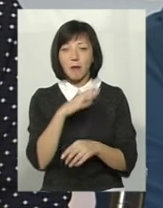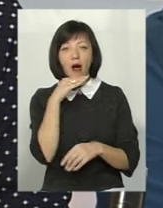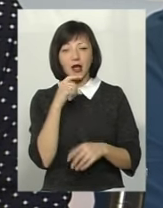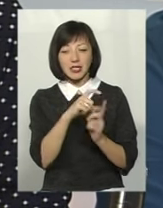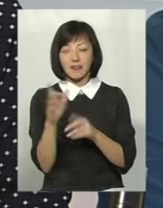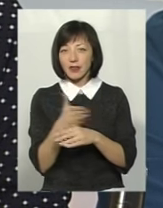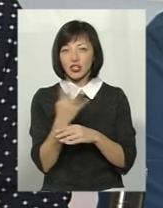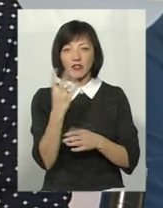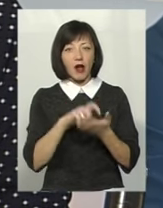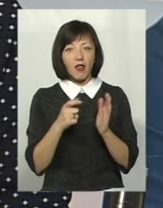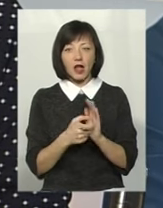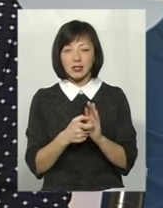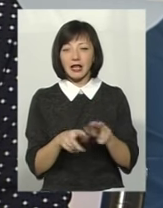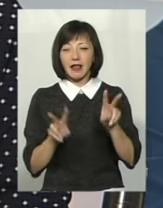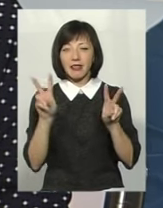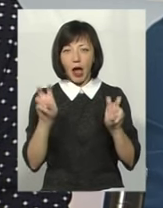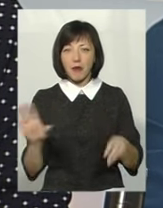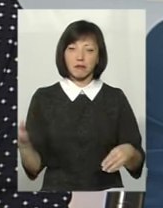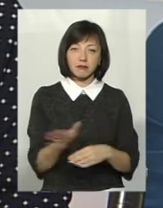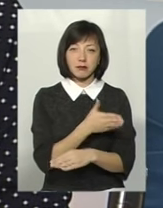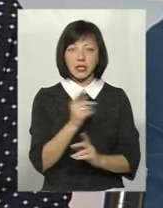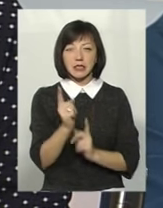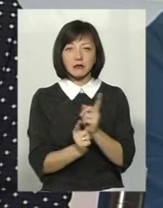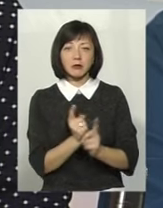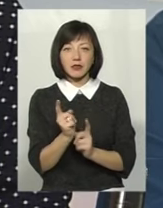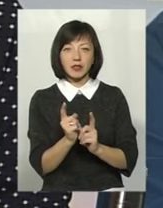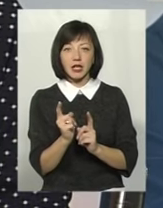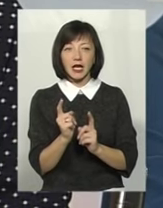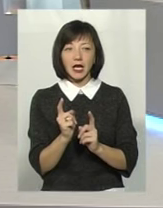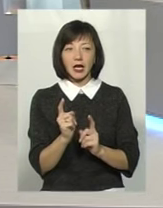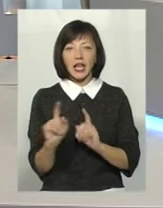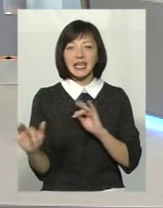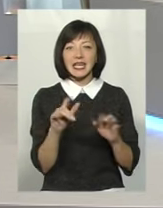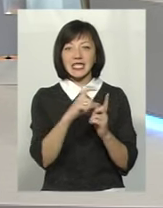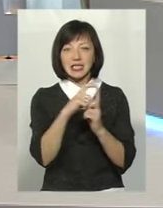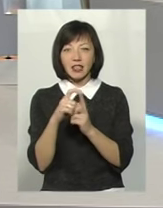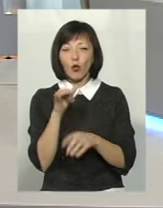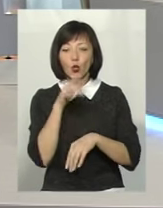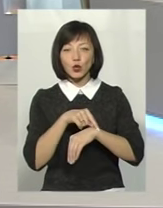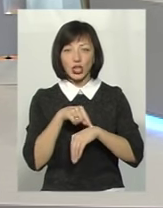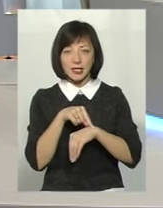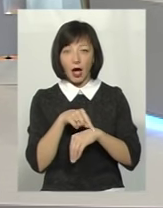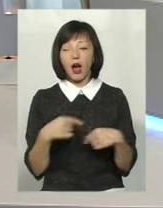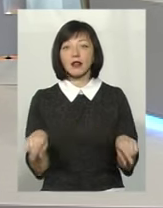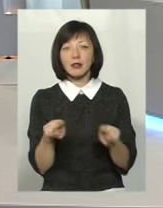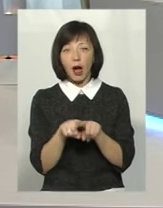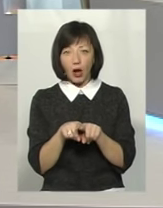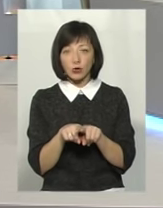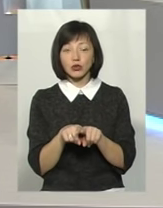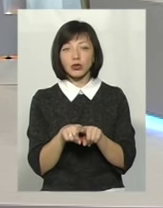взагалі вилучені теми змінювання дії слів у часах. І так само